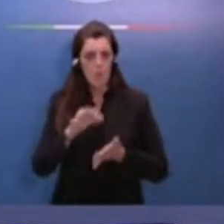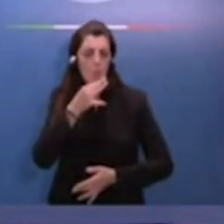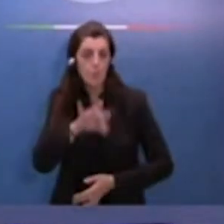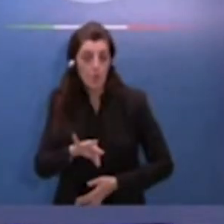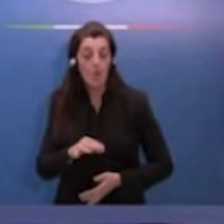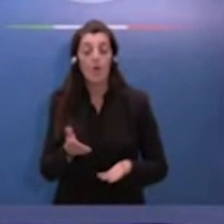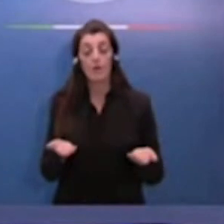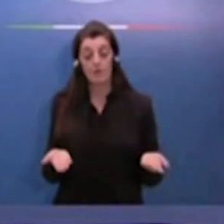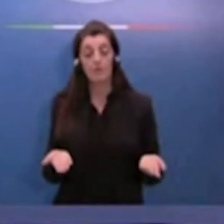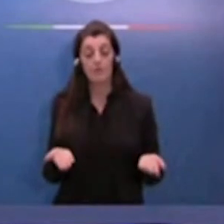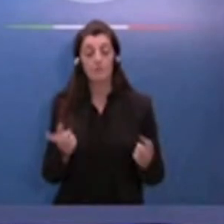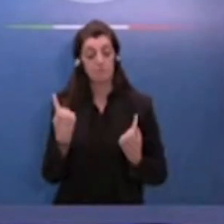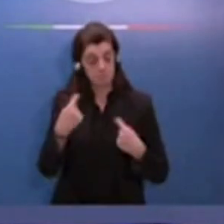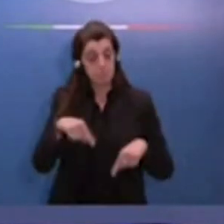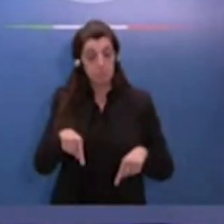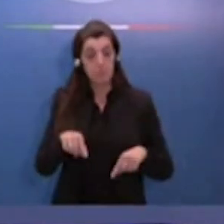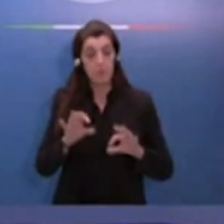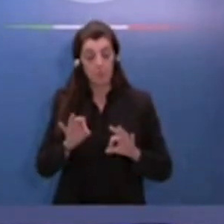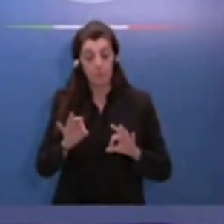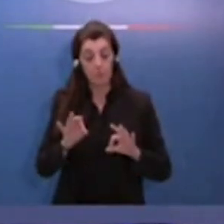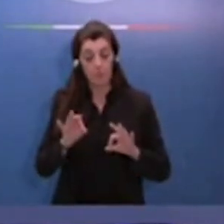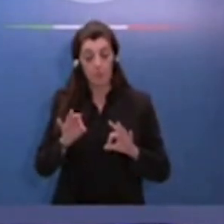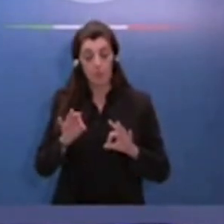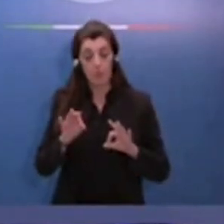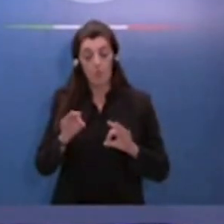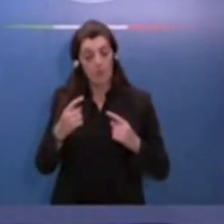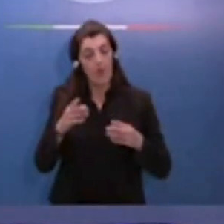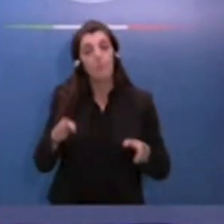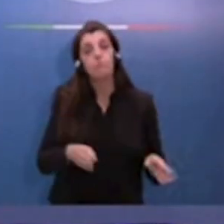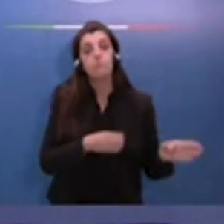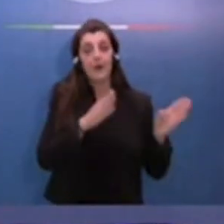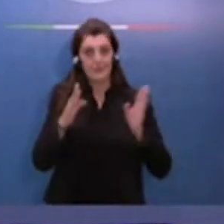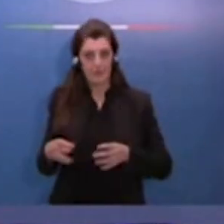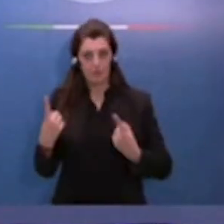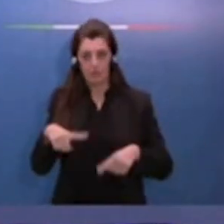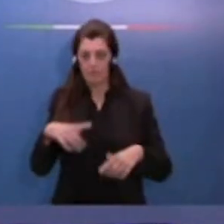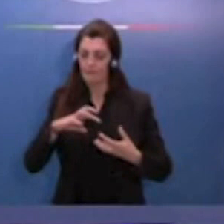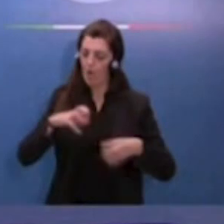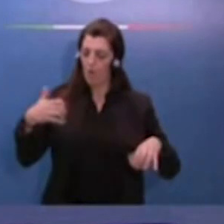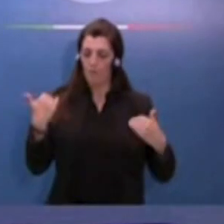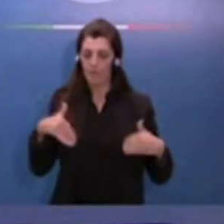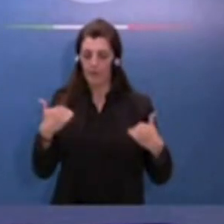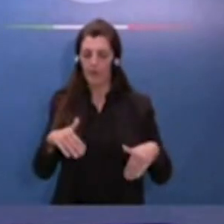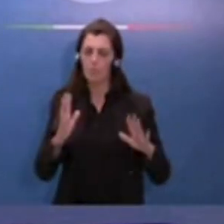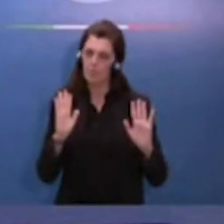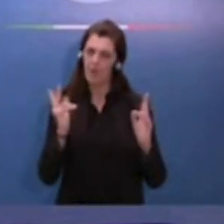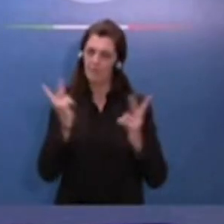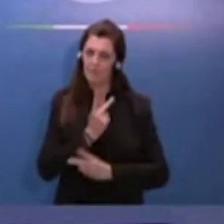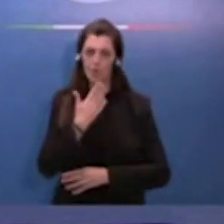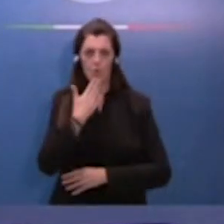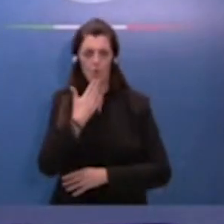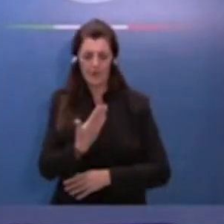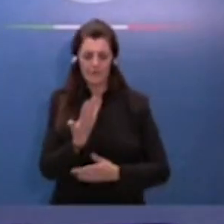è stato un passaggio difficile, ma tutto sommato risolto con